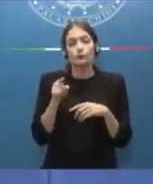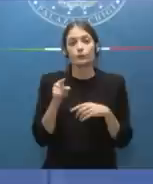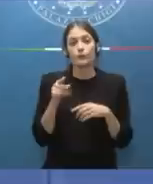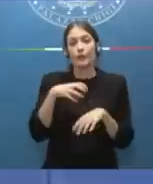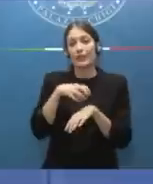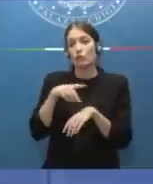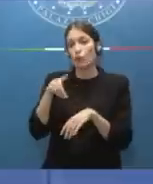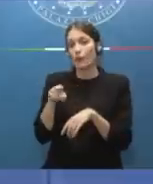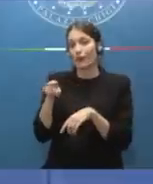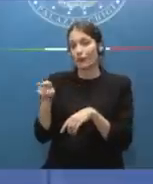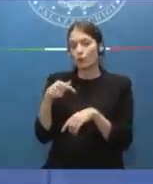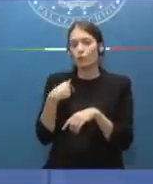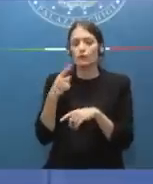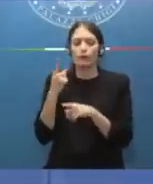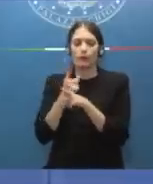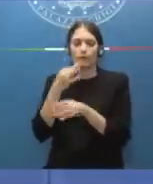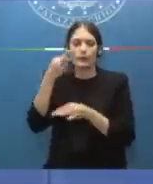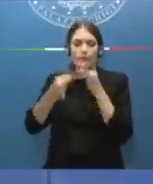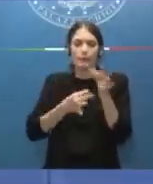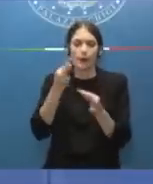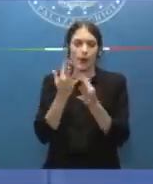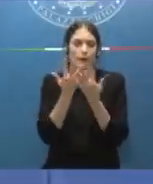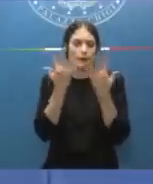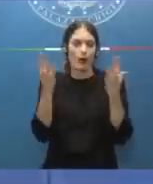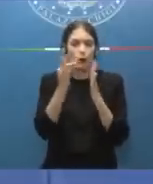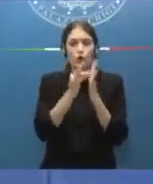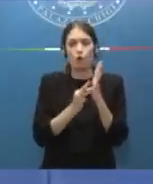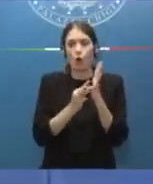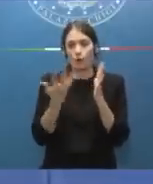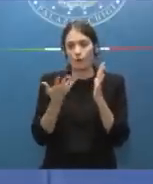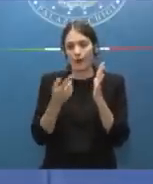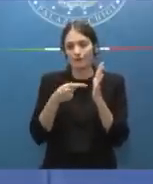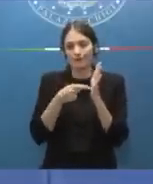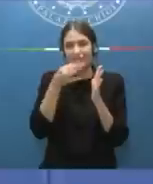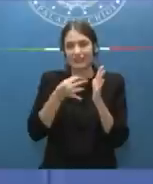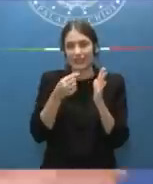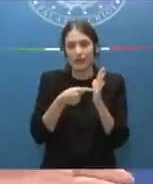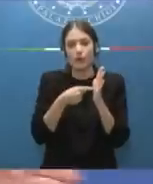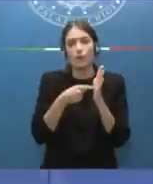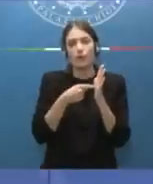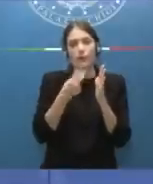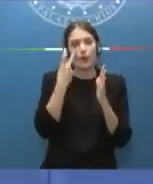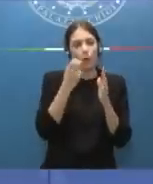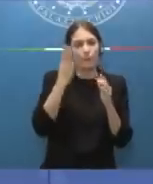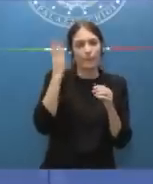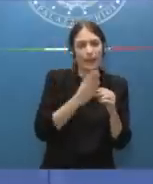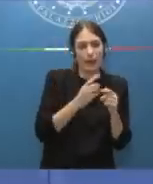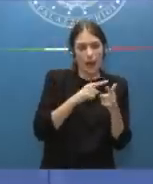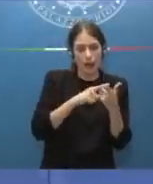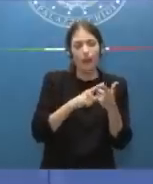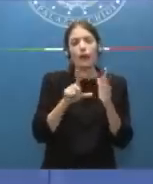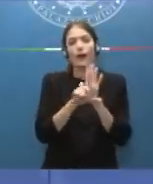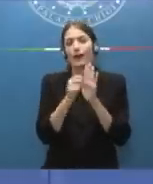spiegherà bene che cosa prevede la norma sia sul piano penale sia sul piano del